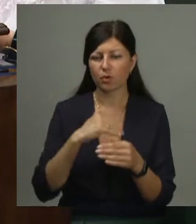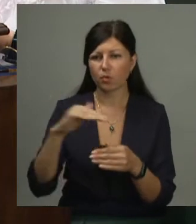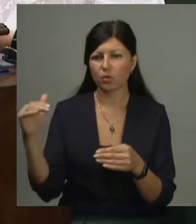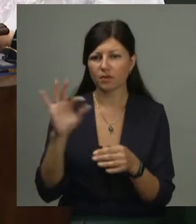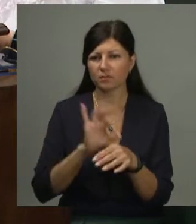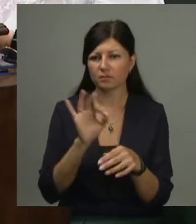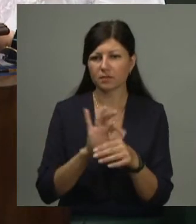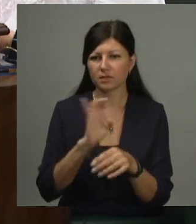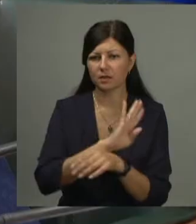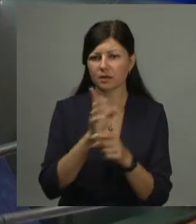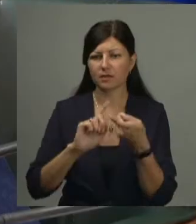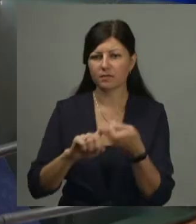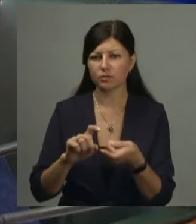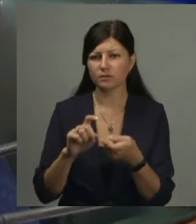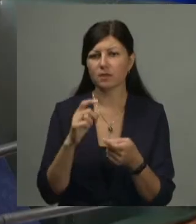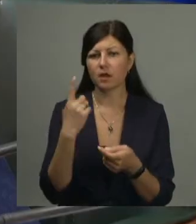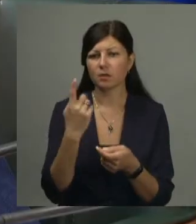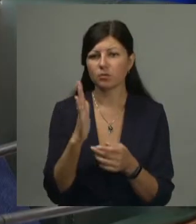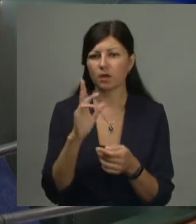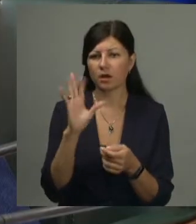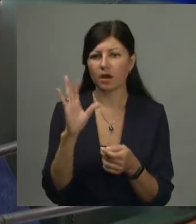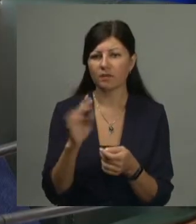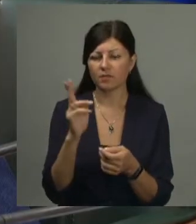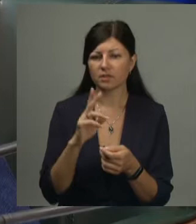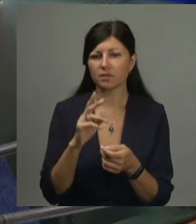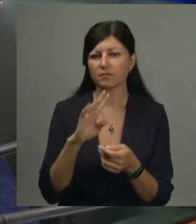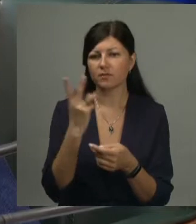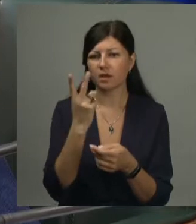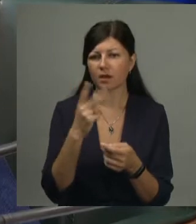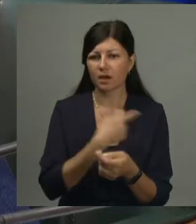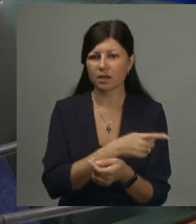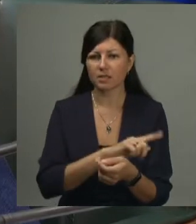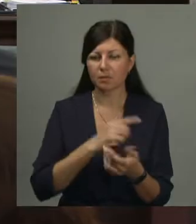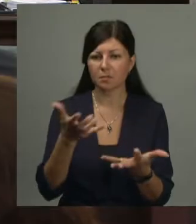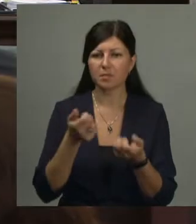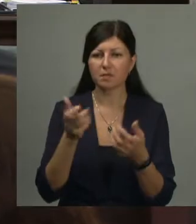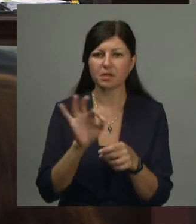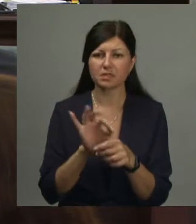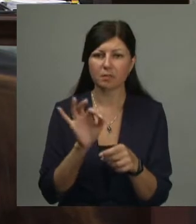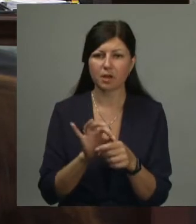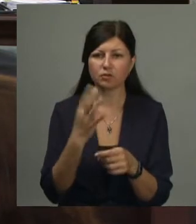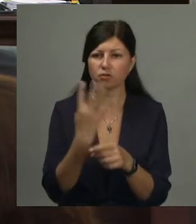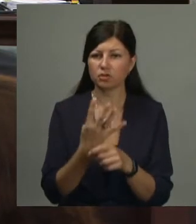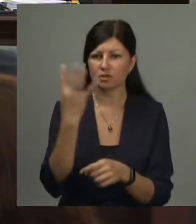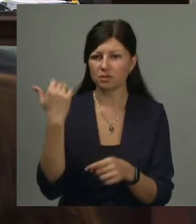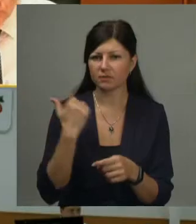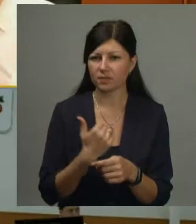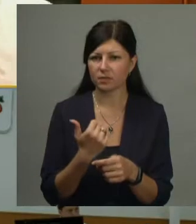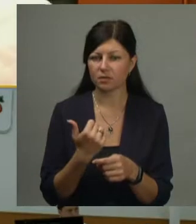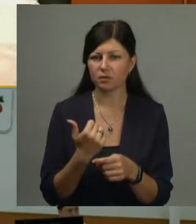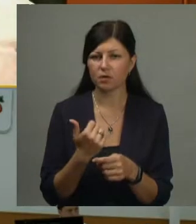пациентов с коронавирусной инфекцией. Только один ковидный госпиталь на базе 2-й городской больницы принимает таких заболевших 4 раза в неделю.